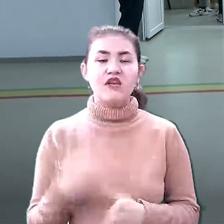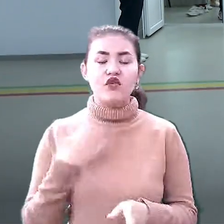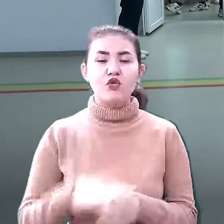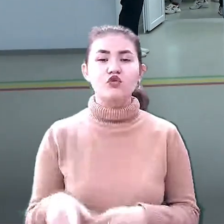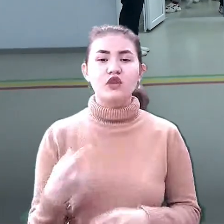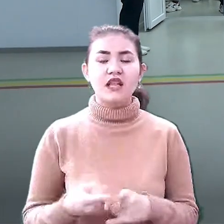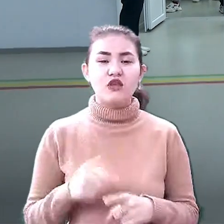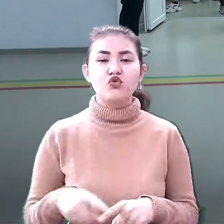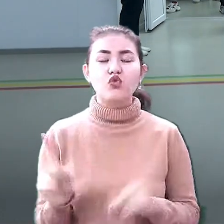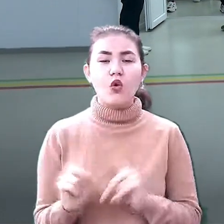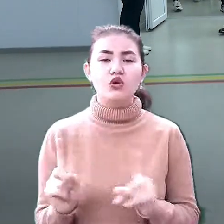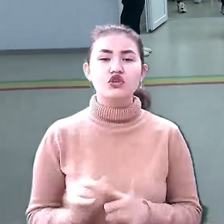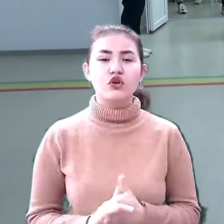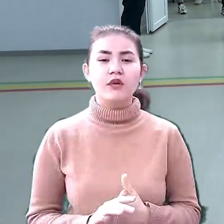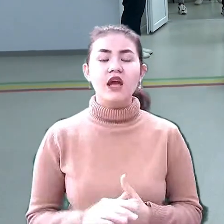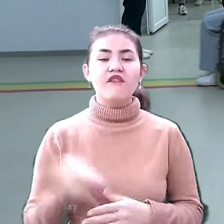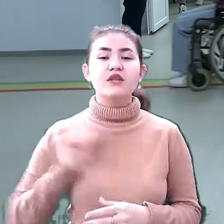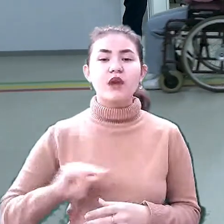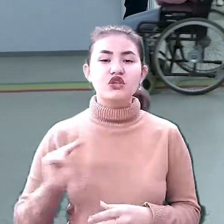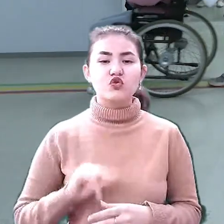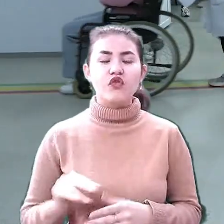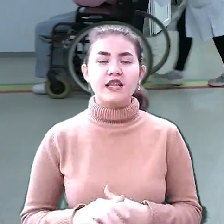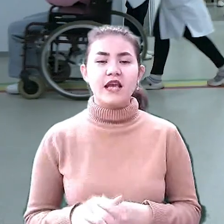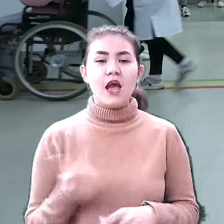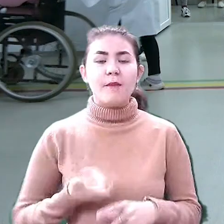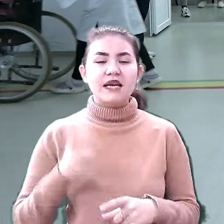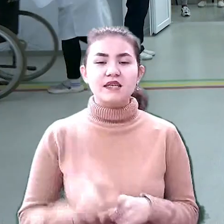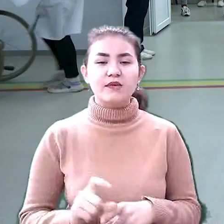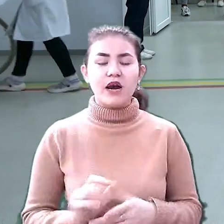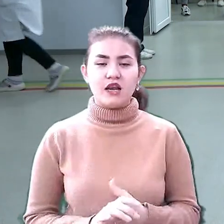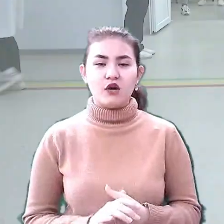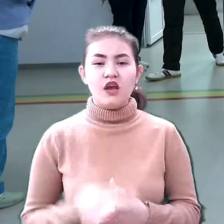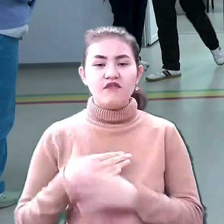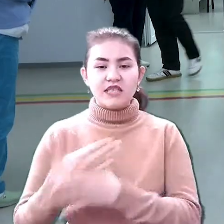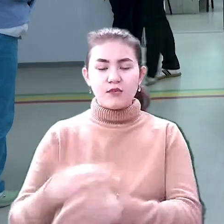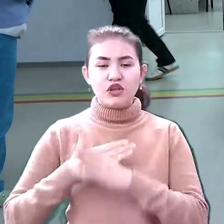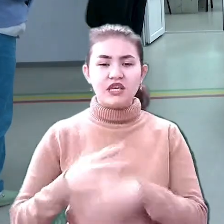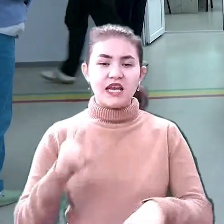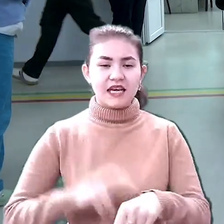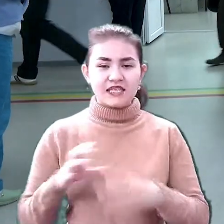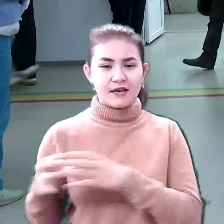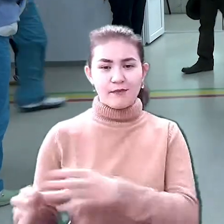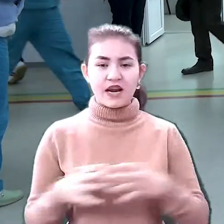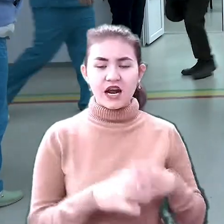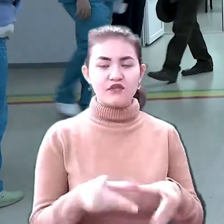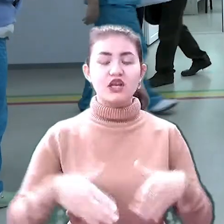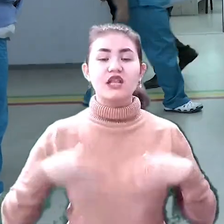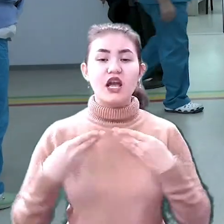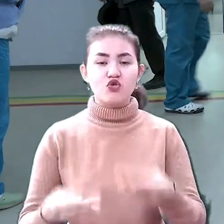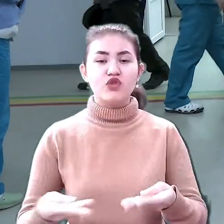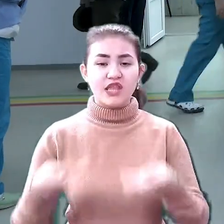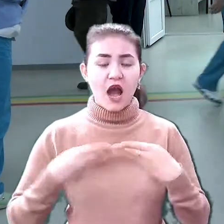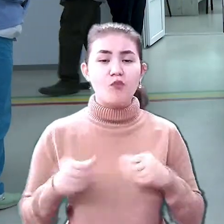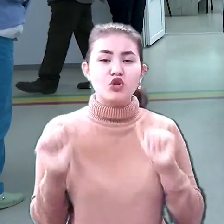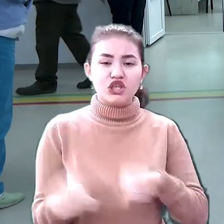відпрацювати максимальну взаємодію лікарських бригад. Вони дають нам можливість